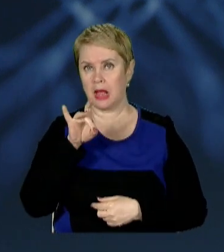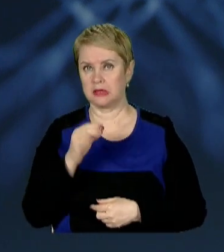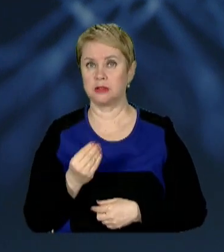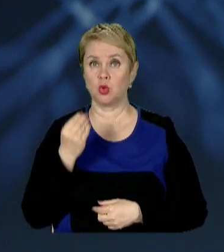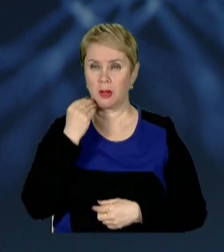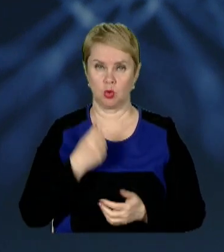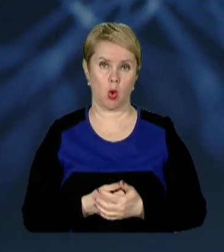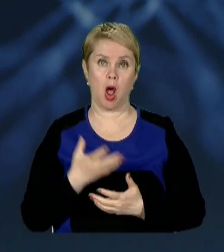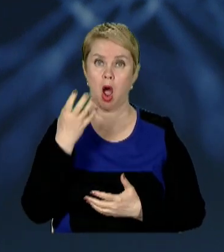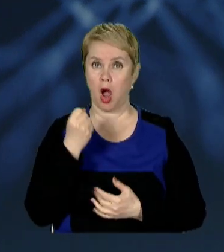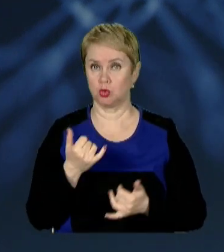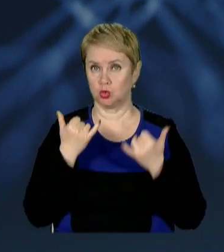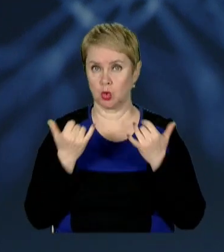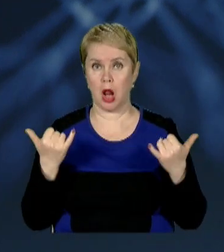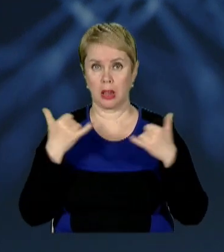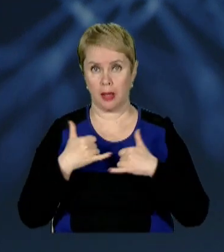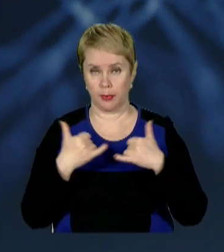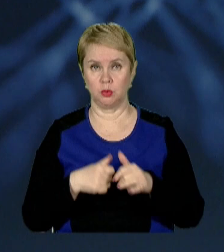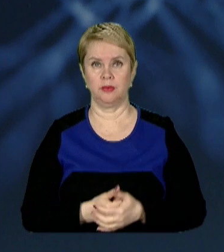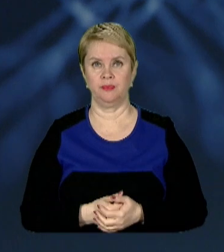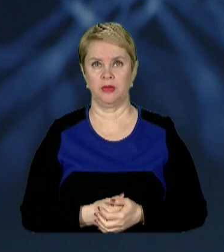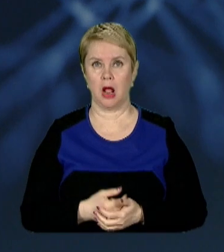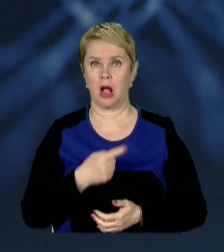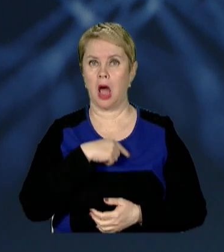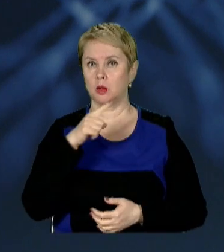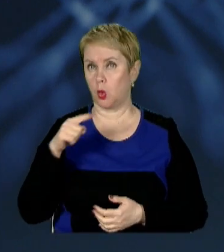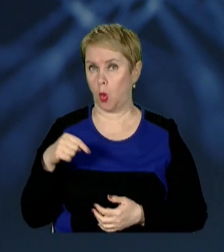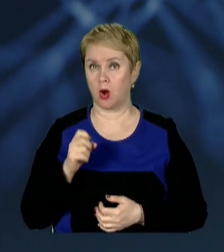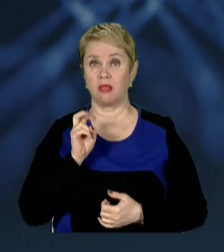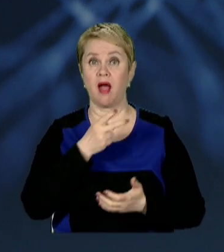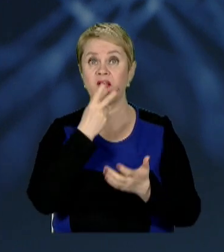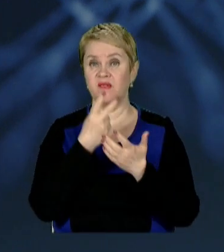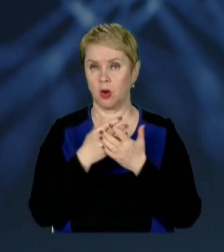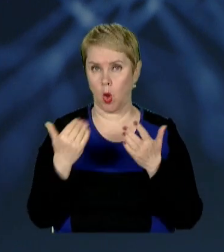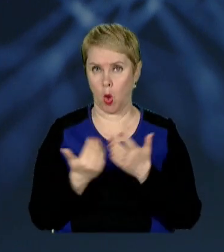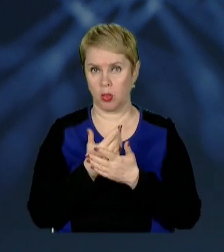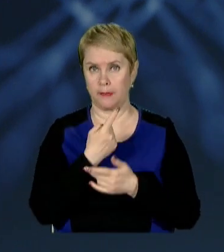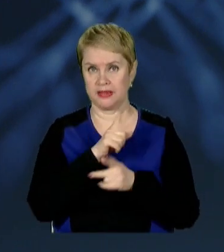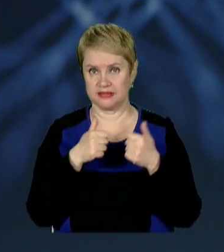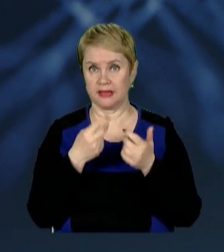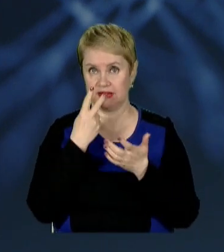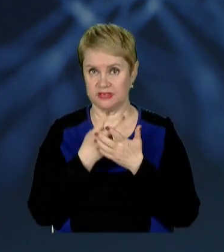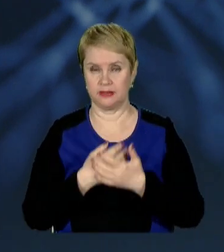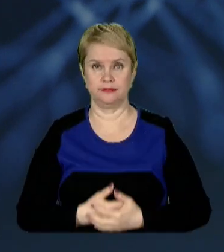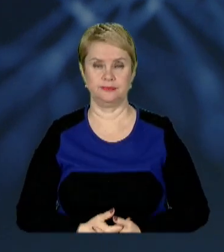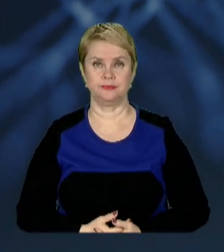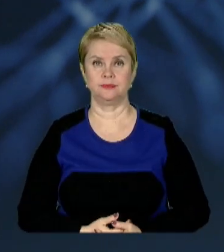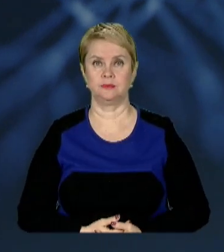стоматолога. А ще сучасна лабораторія та кардіограф. Як виглядає оновлений медзаклад, дивіться далі.